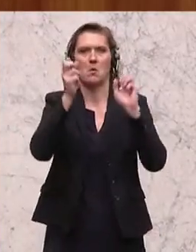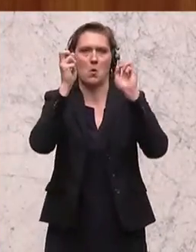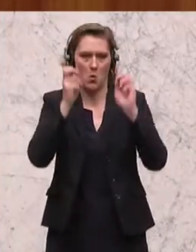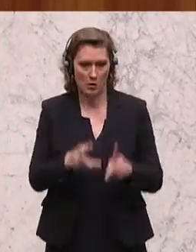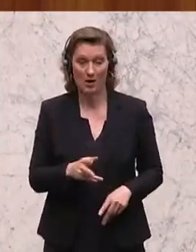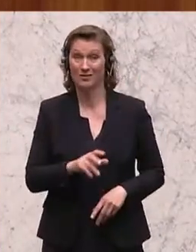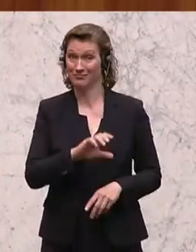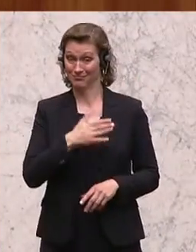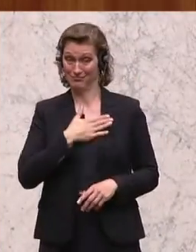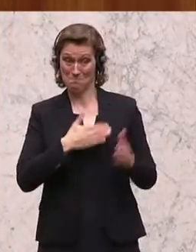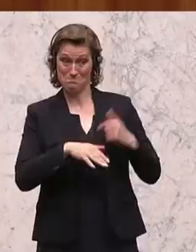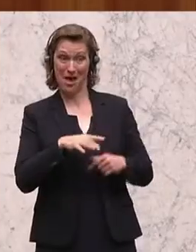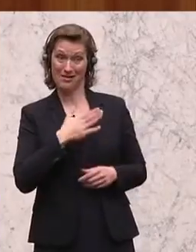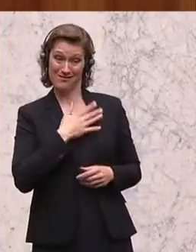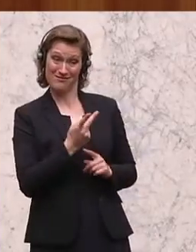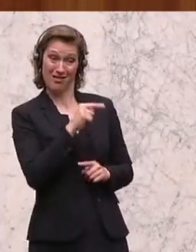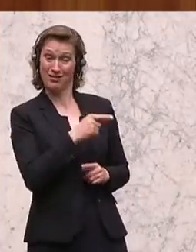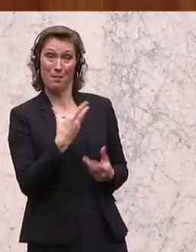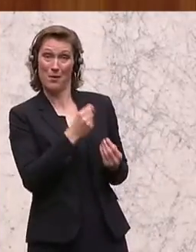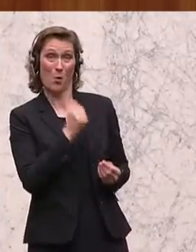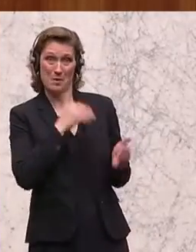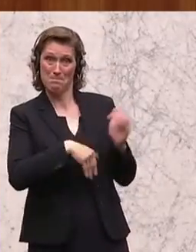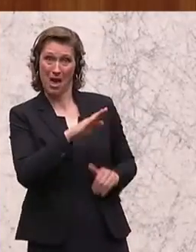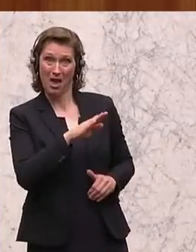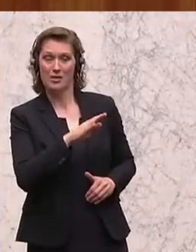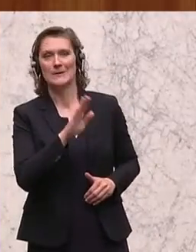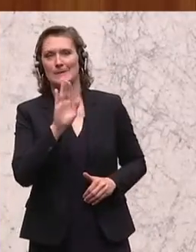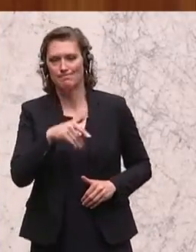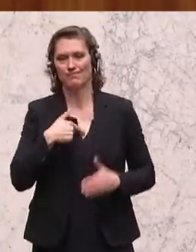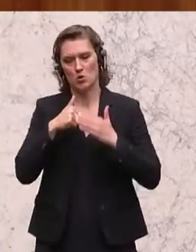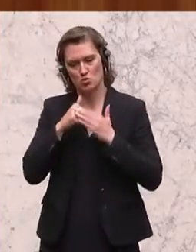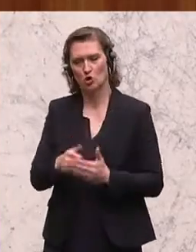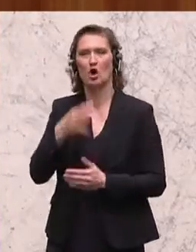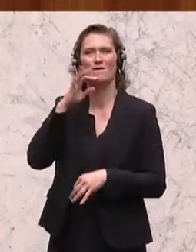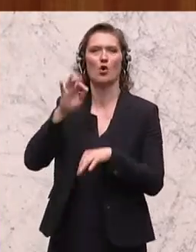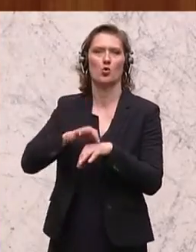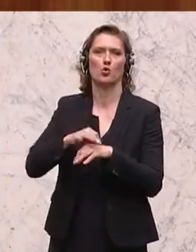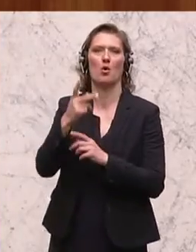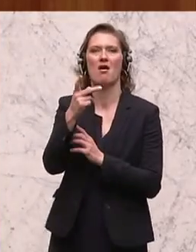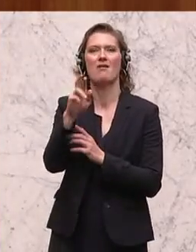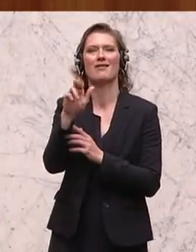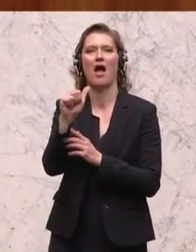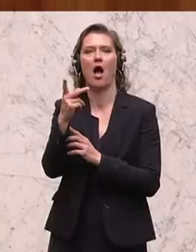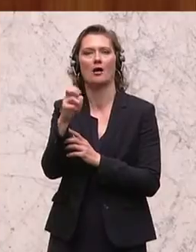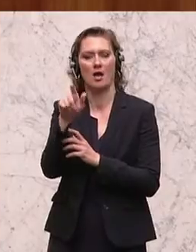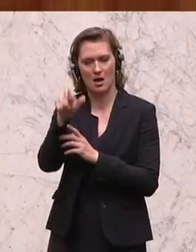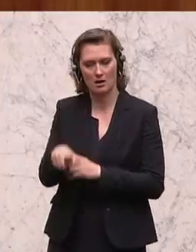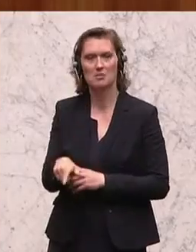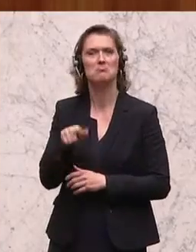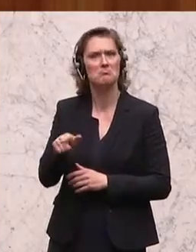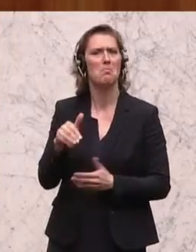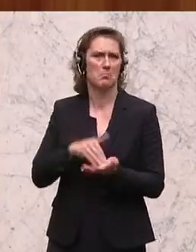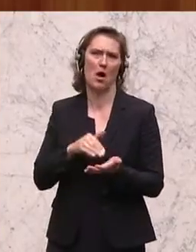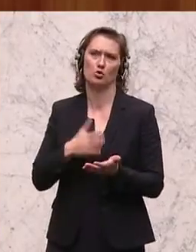wenn es nicht machbar ist, eine Mehrheit für unseren Kandidaten zu bekommen, dann unterstützen wir die Frau Dr. Kraker. Sie wird es auch